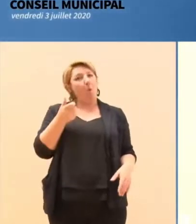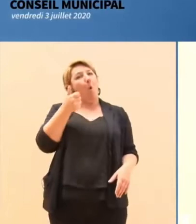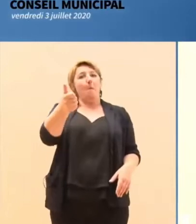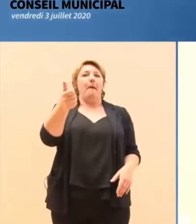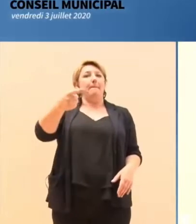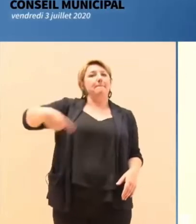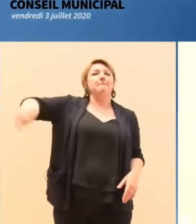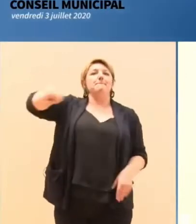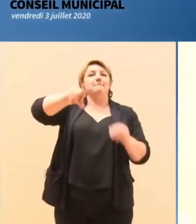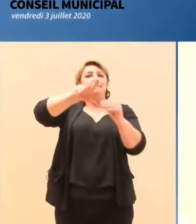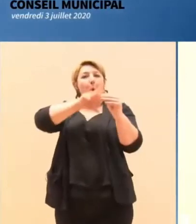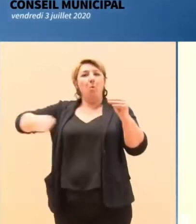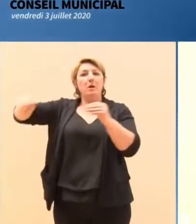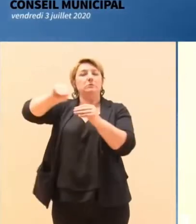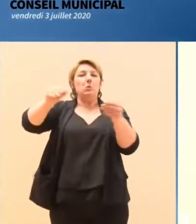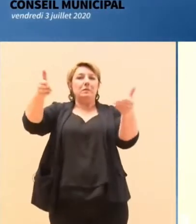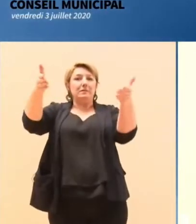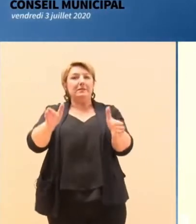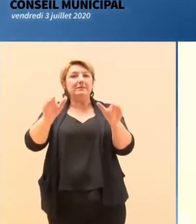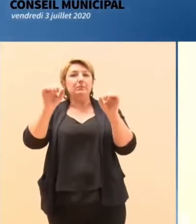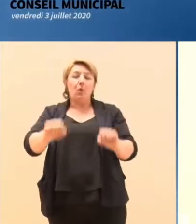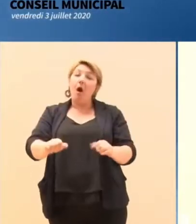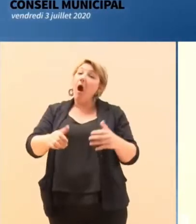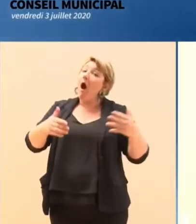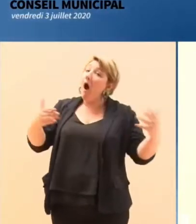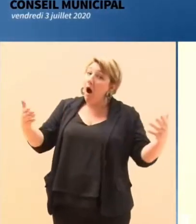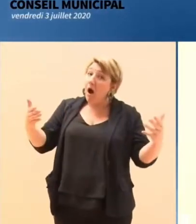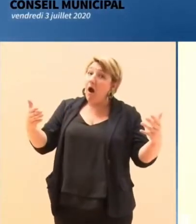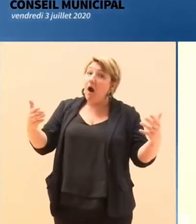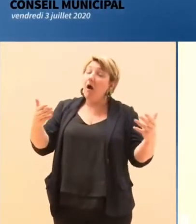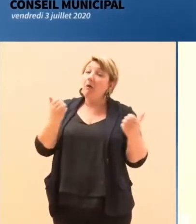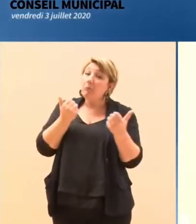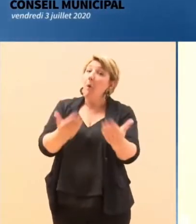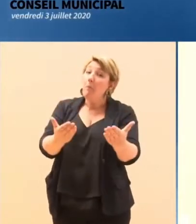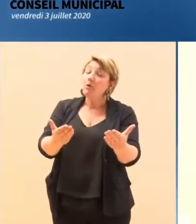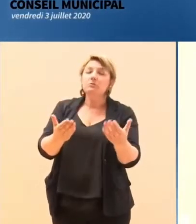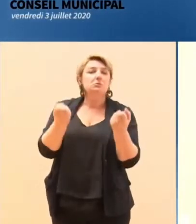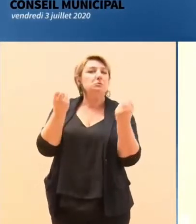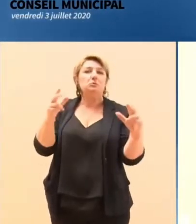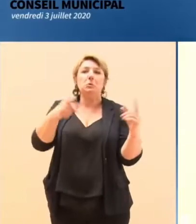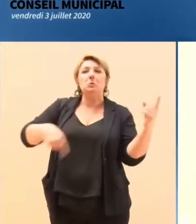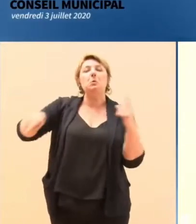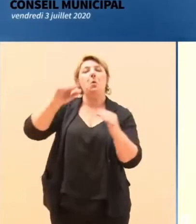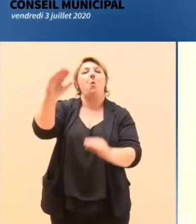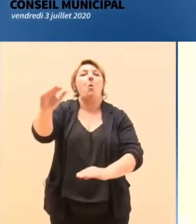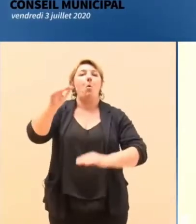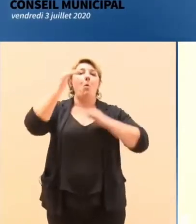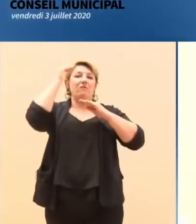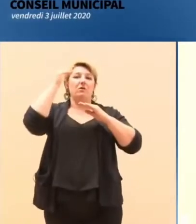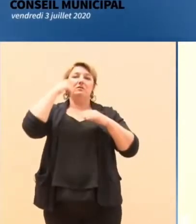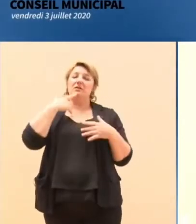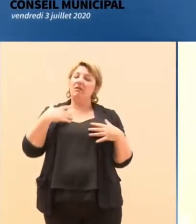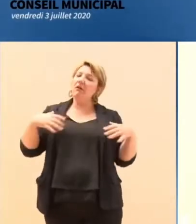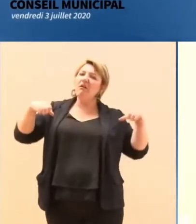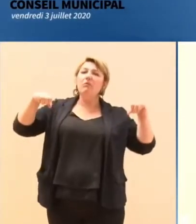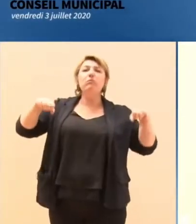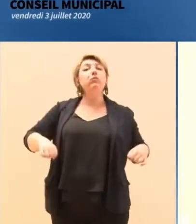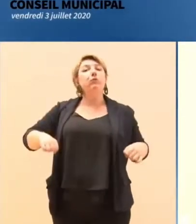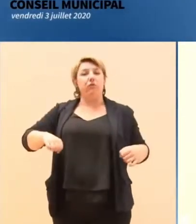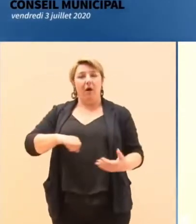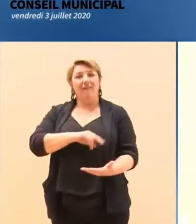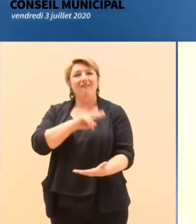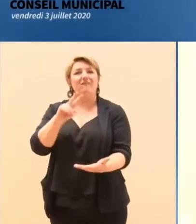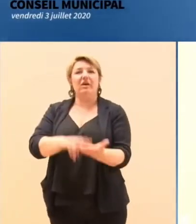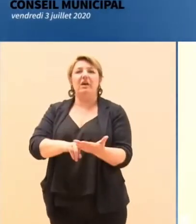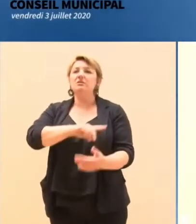vous pourriez renouer avec la confiance en leur donnant le pouvoir, plutôt que de l'exercer seul. Et de ce